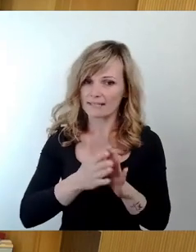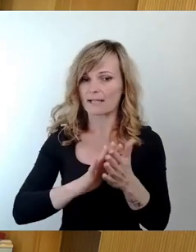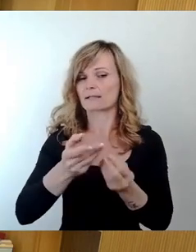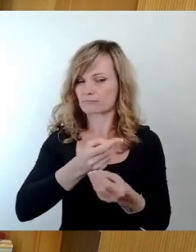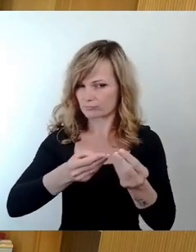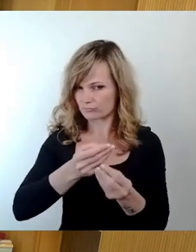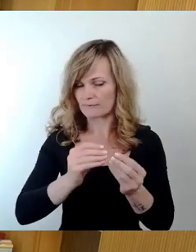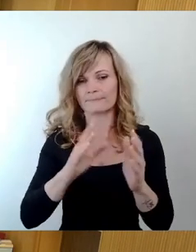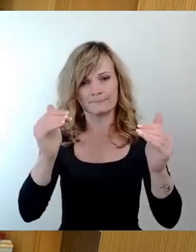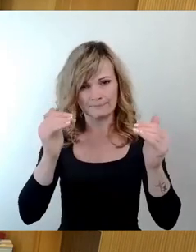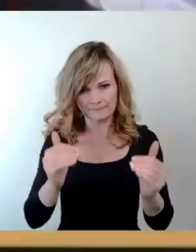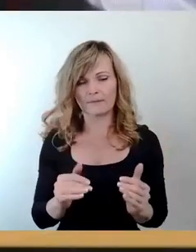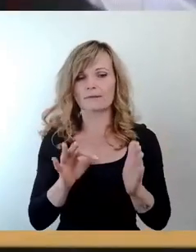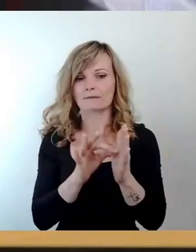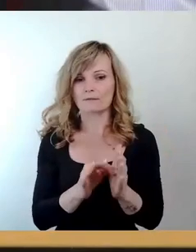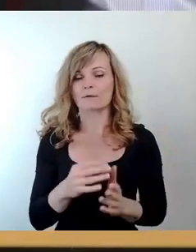25 12.